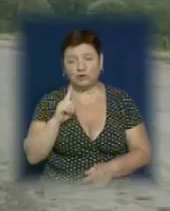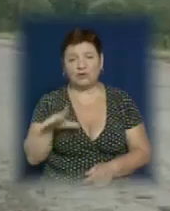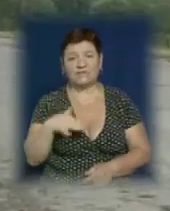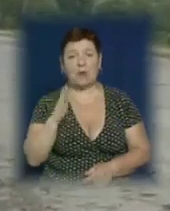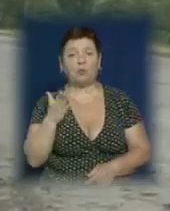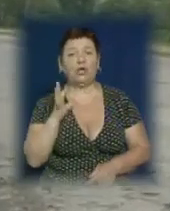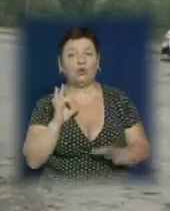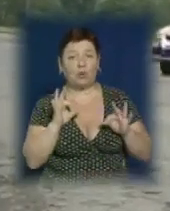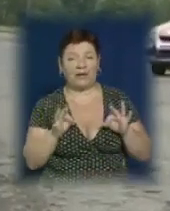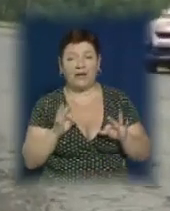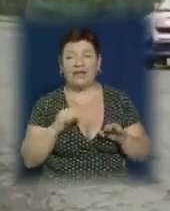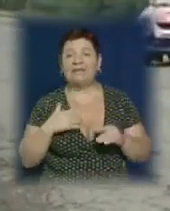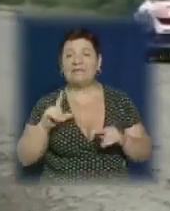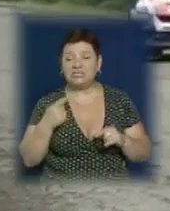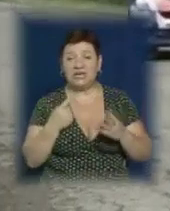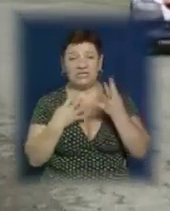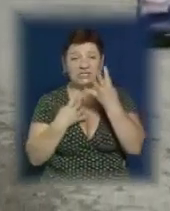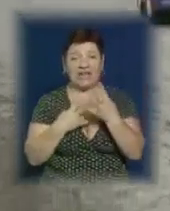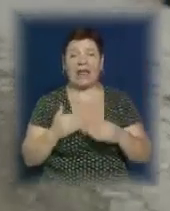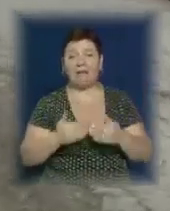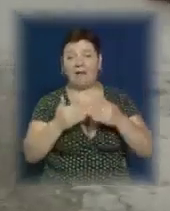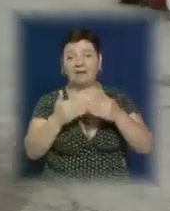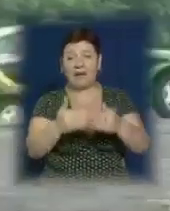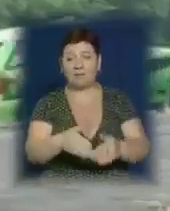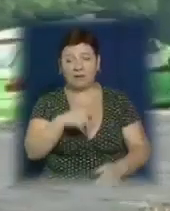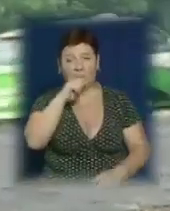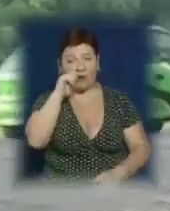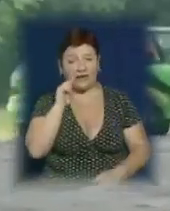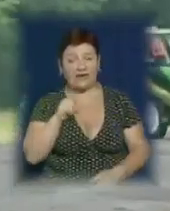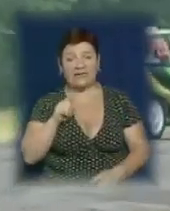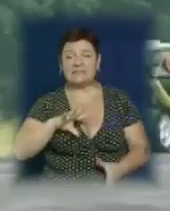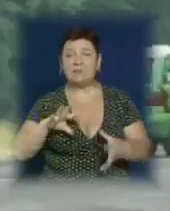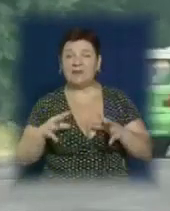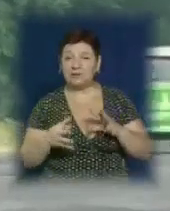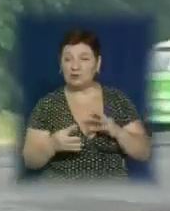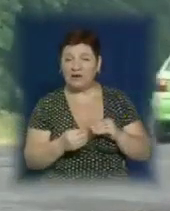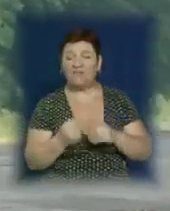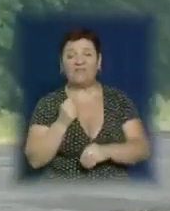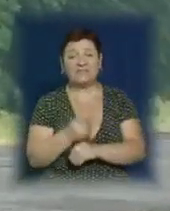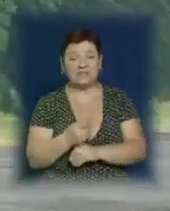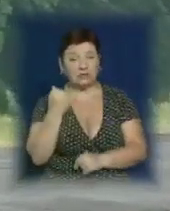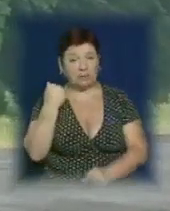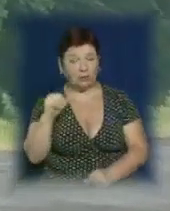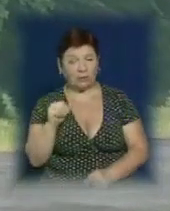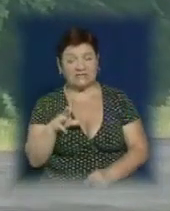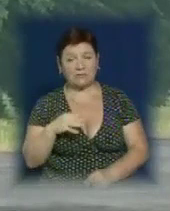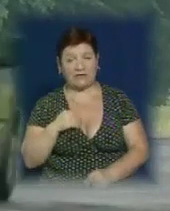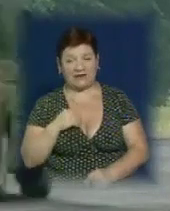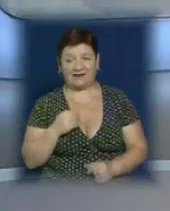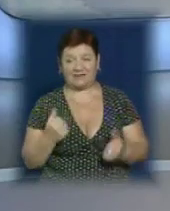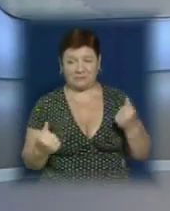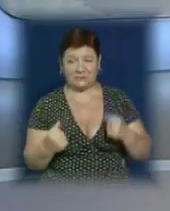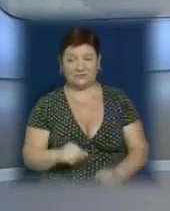все добре. Незабаром відбудеться ще чотири етапи в інших рейонах України. За їх підсумками і будуть визначені чемпіони в своїх класах.